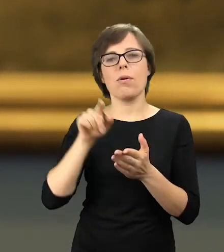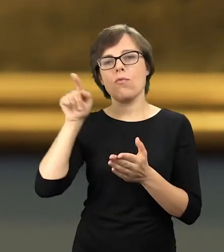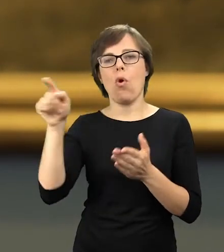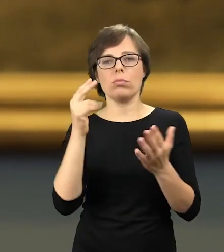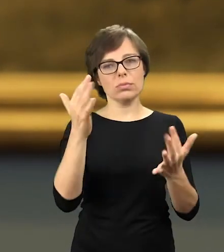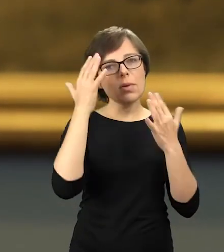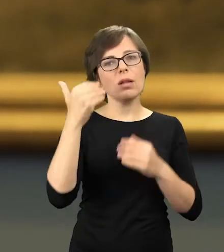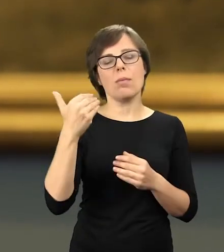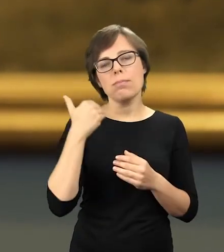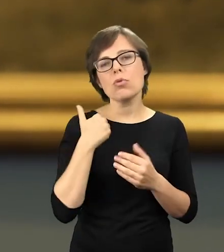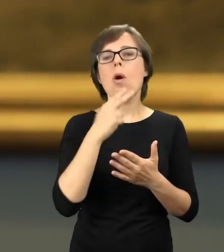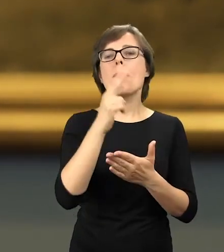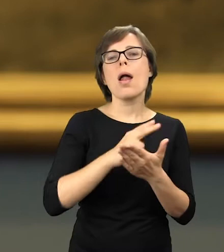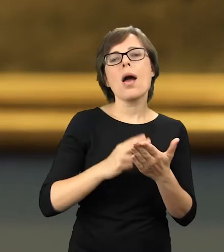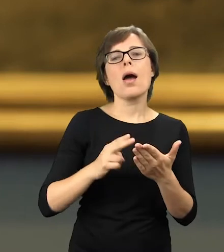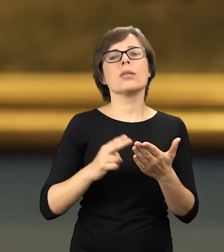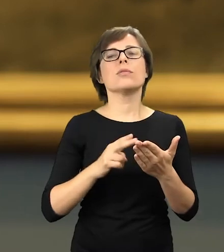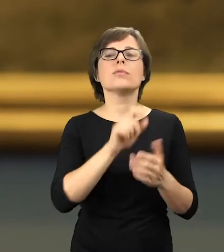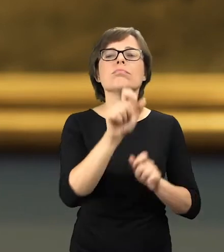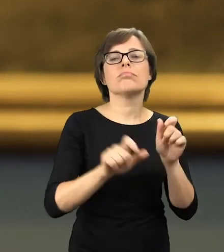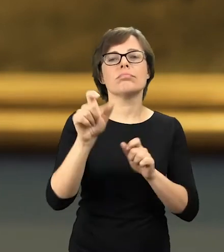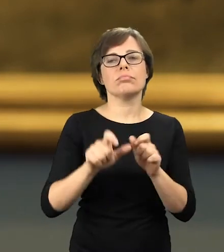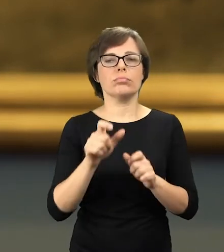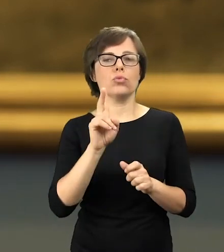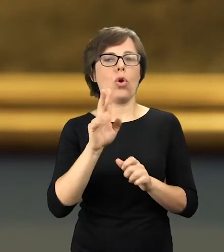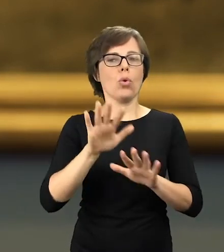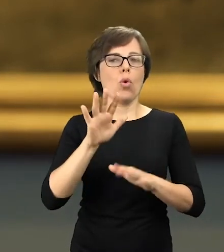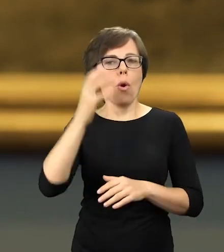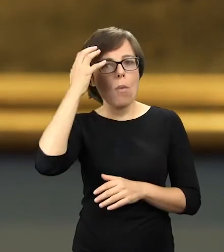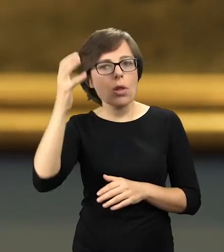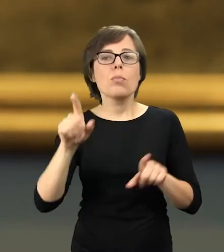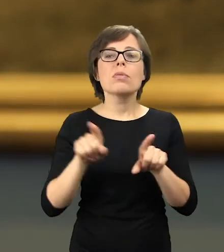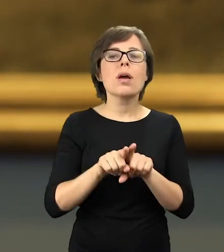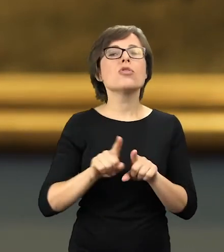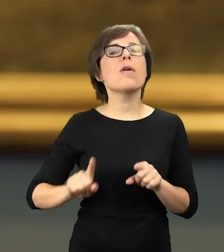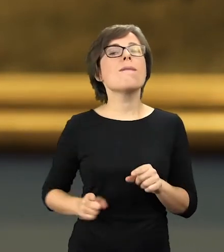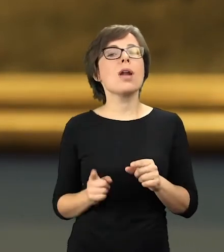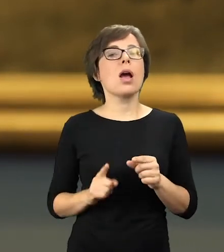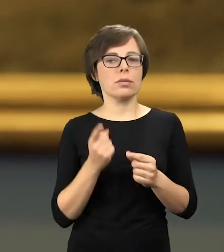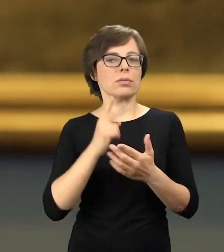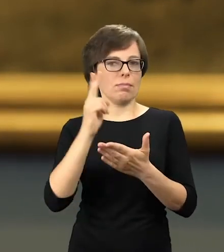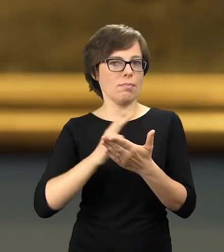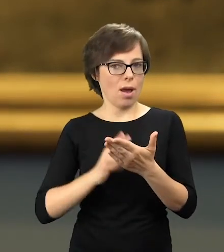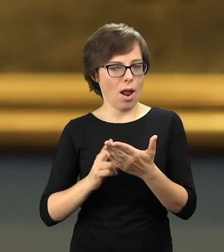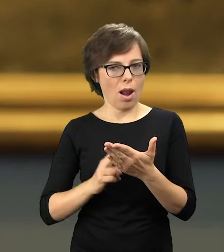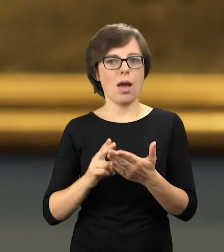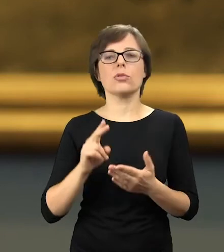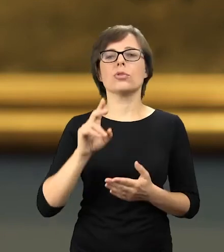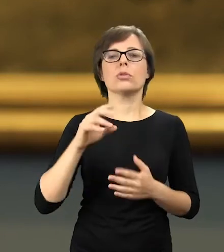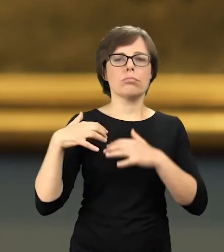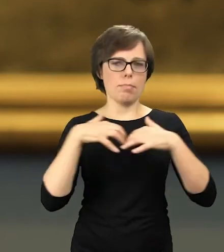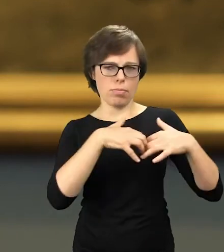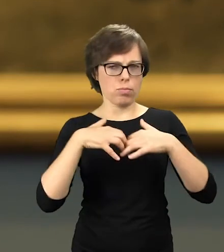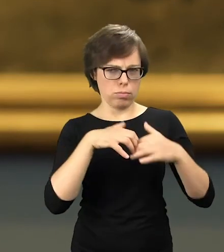malarstwo malarzy monachińskich, czy francuskiego batalisty Ernesta Messoniera,